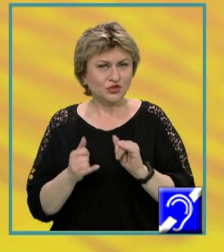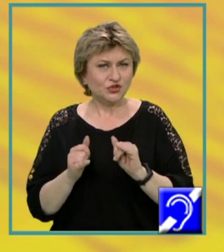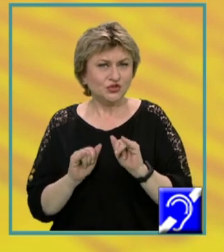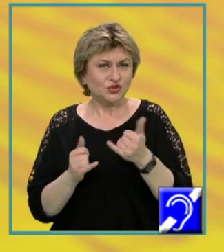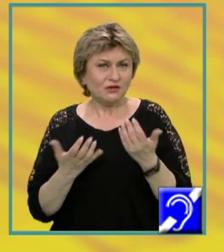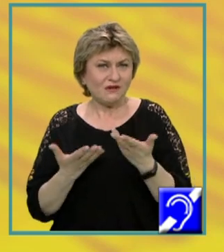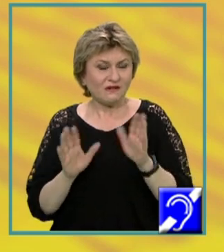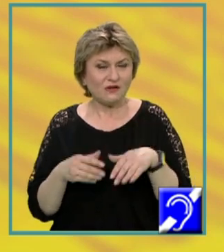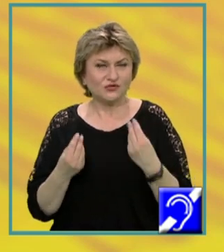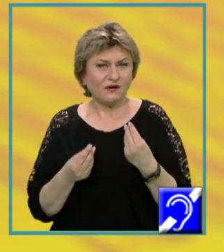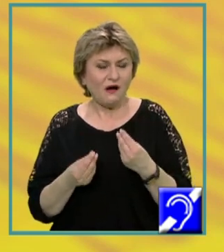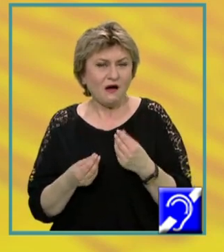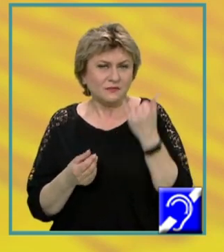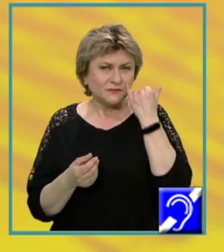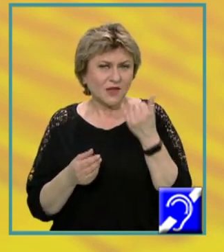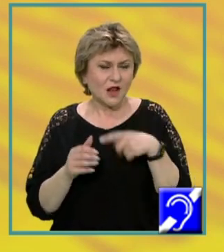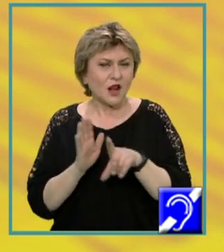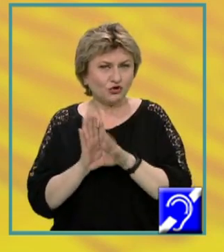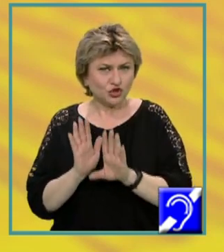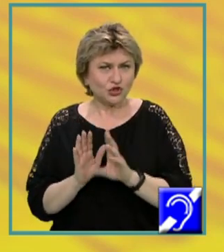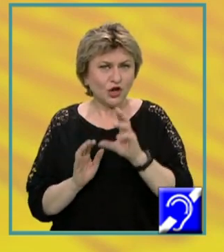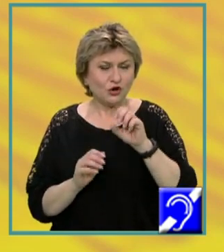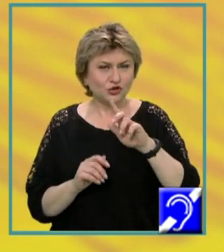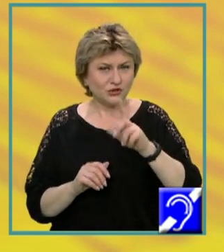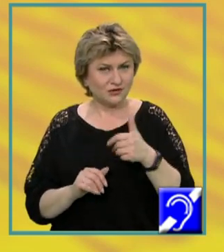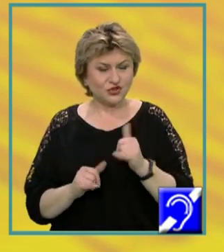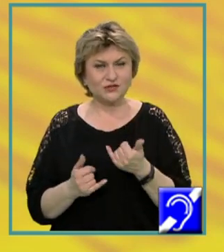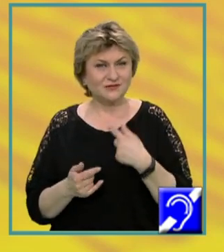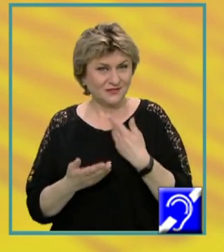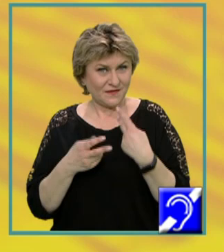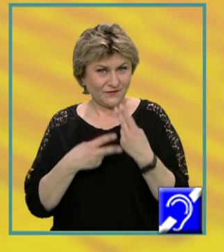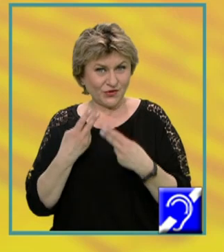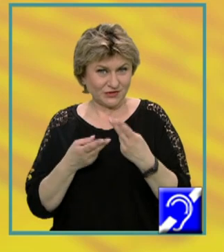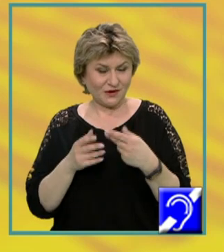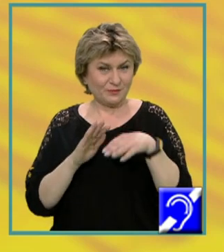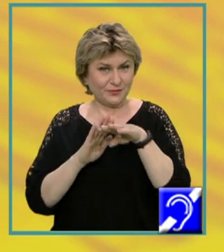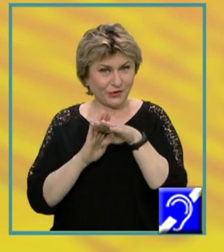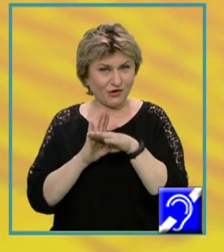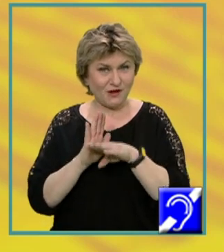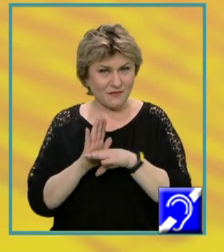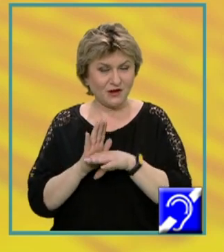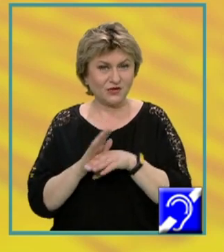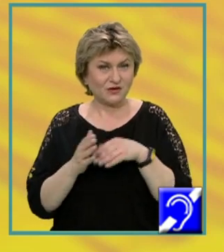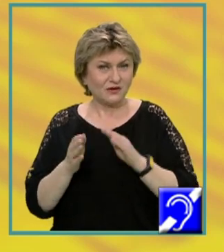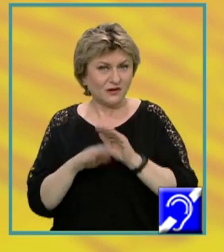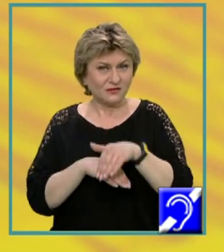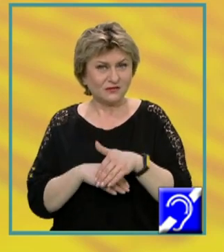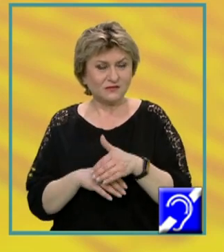o anumită semnificație logică. Pe de altă parte, utilizarea subprogramelor devine